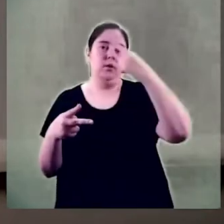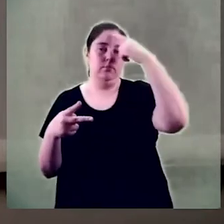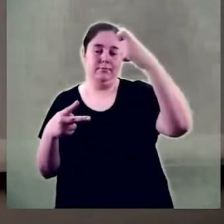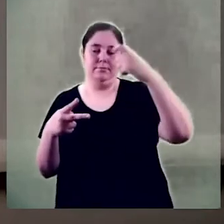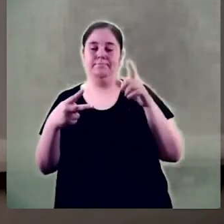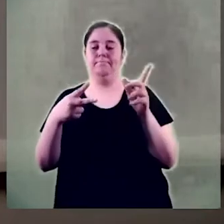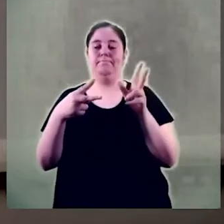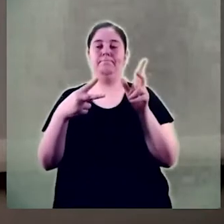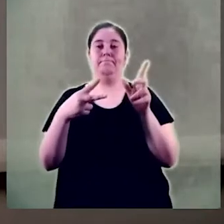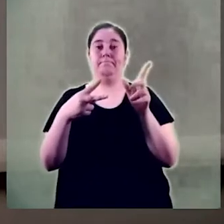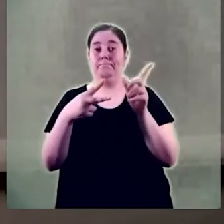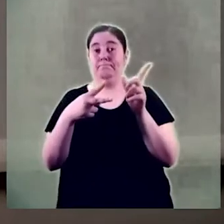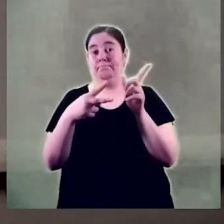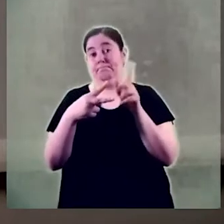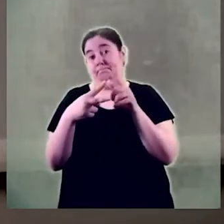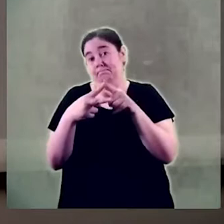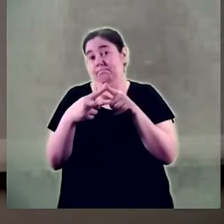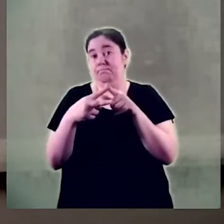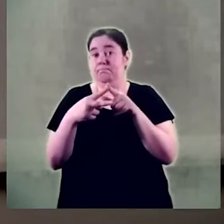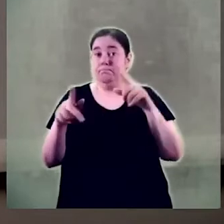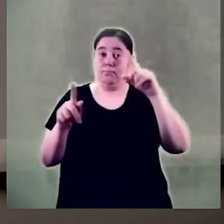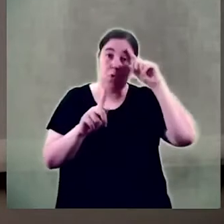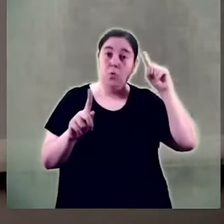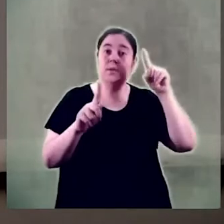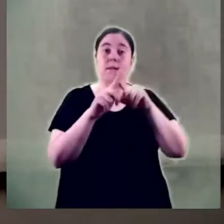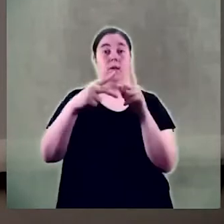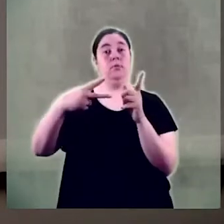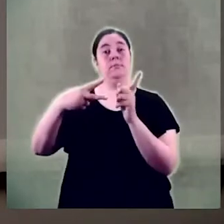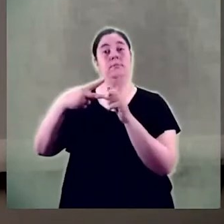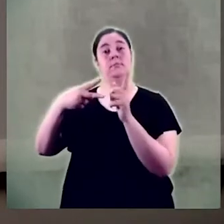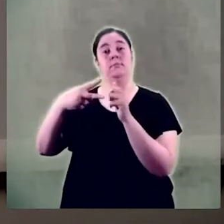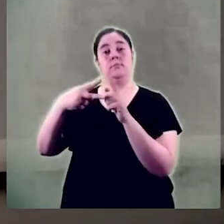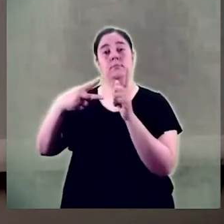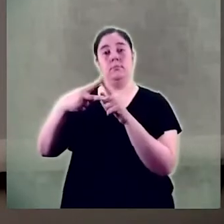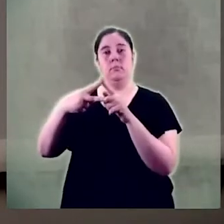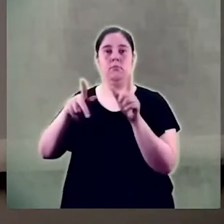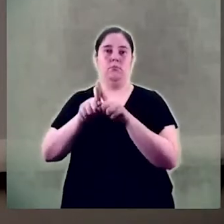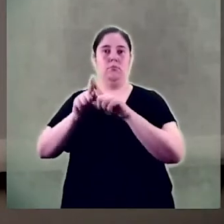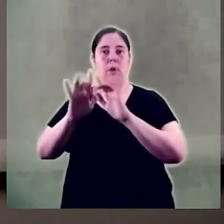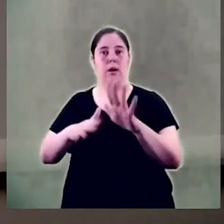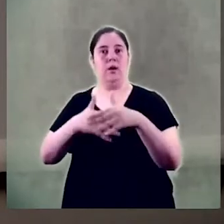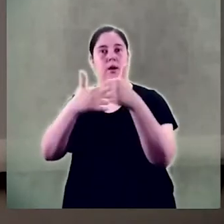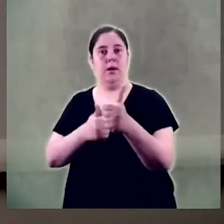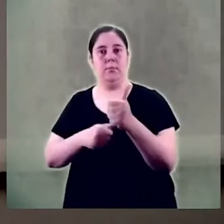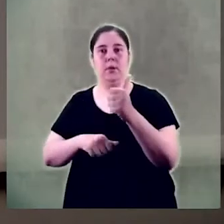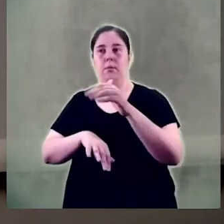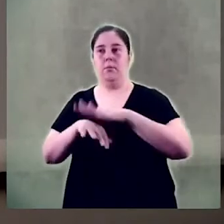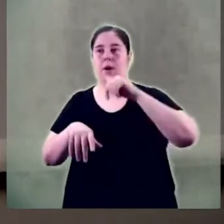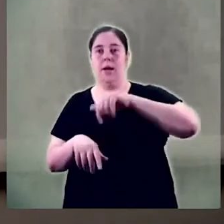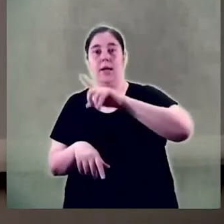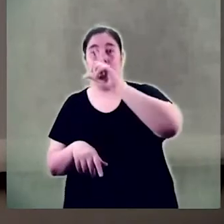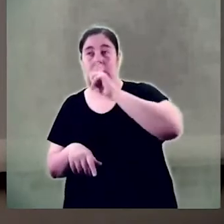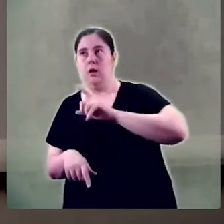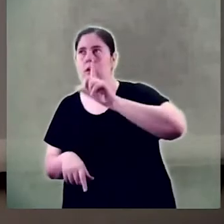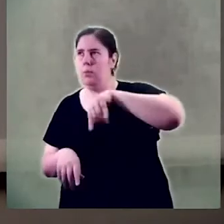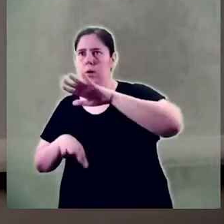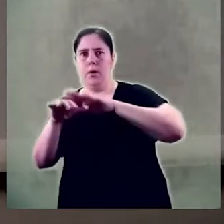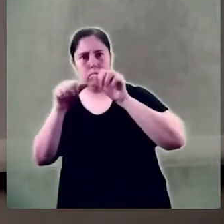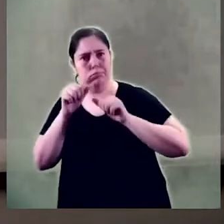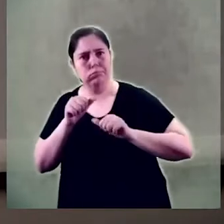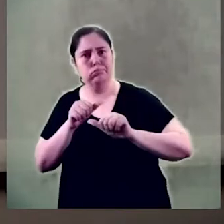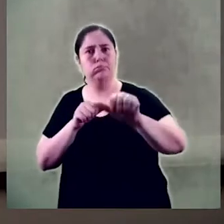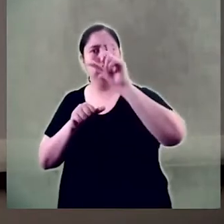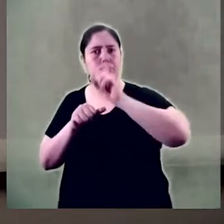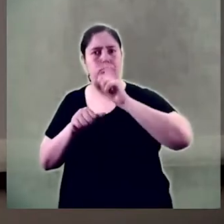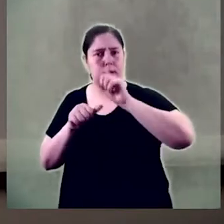primers objectius, el nostre repte per aquest any i també per als anys que vindran,